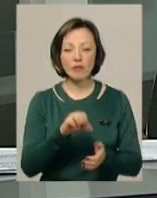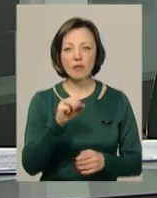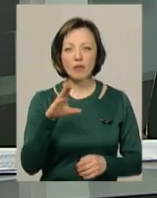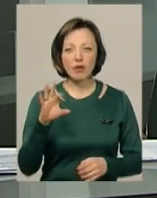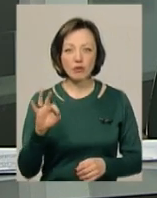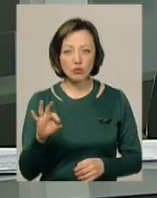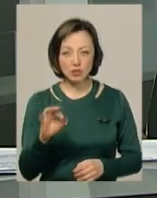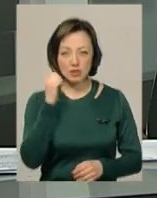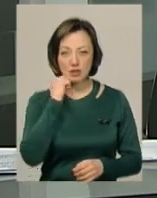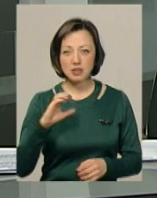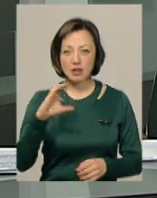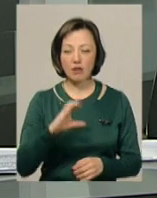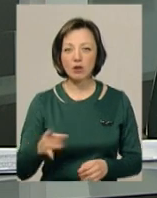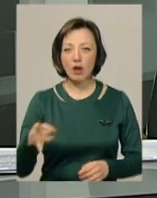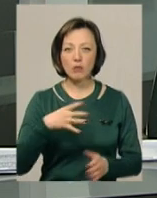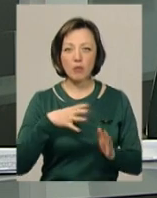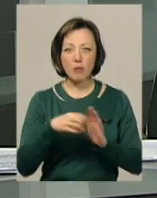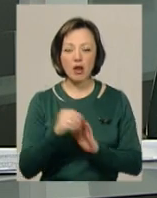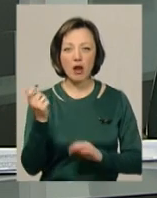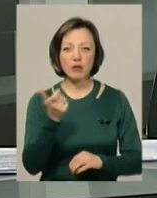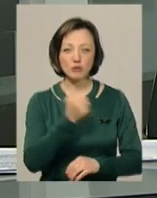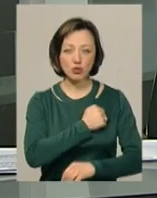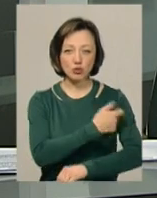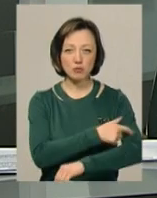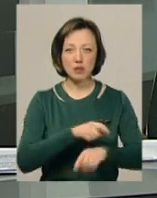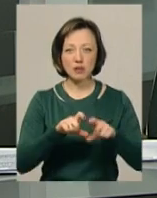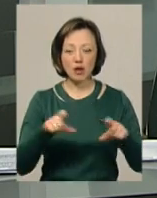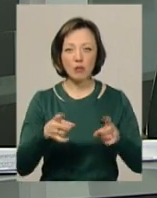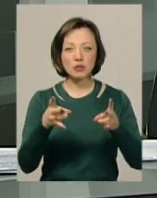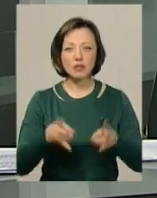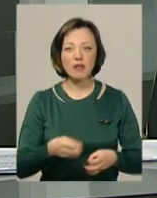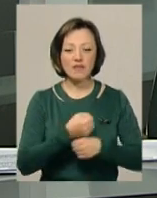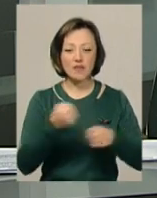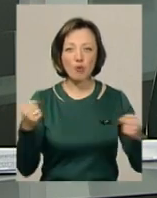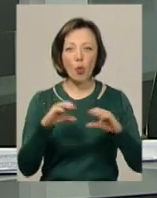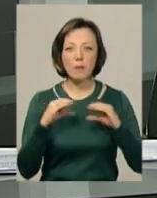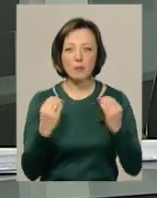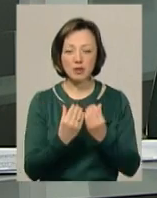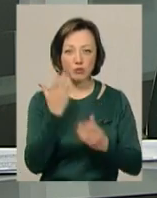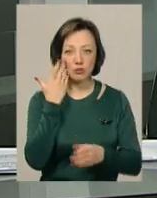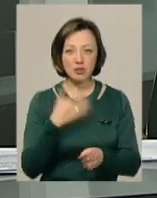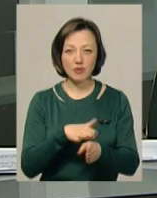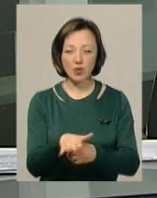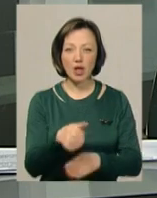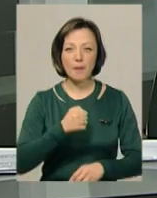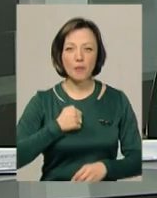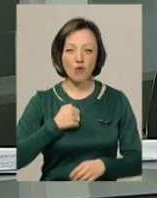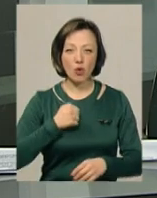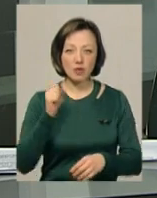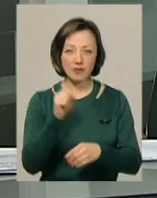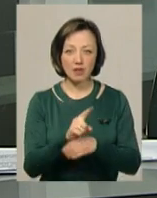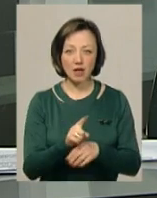Казміров зі Старосинявського району помер у Харківському шпиталі. Військовий постраждав від вибуху міни під час виконання бойового завдання.